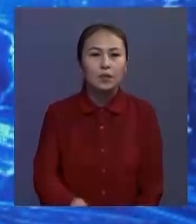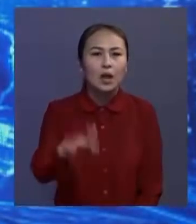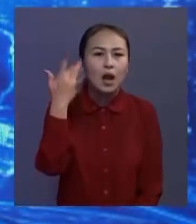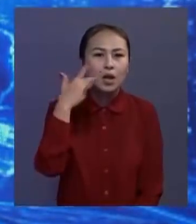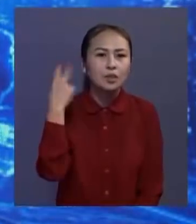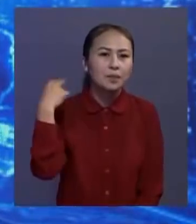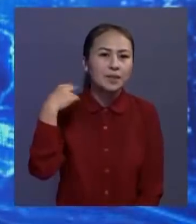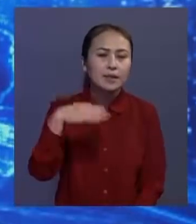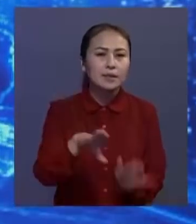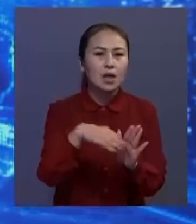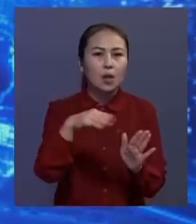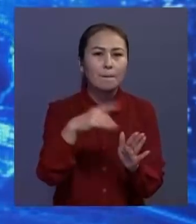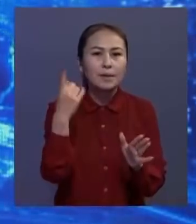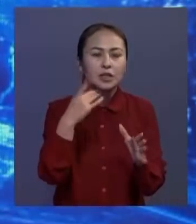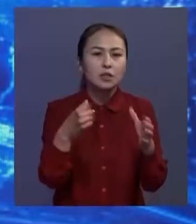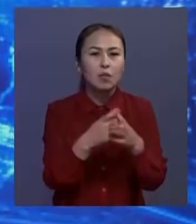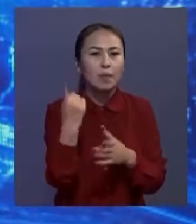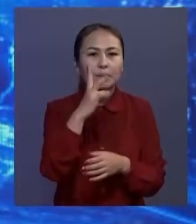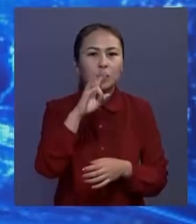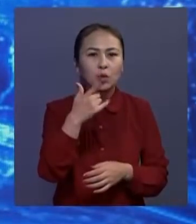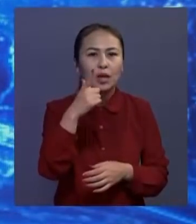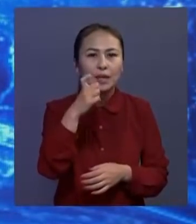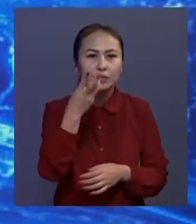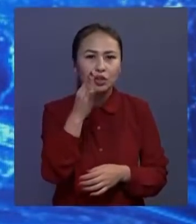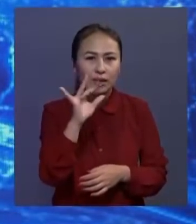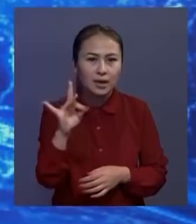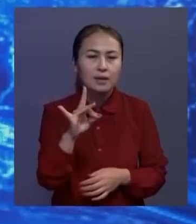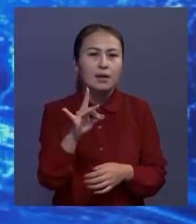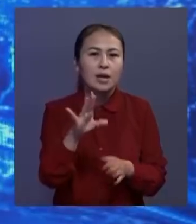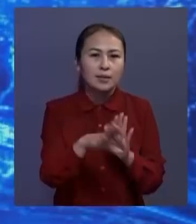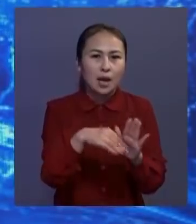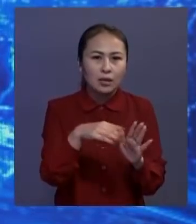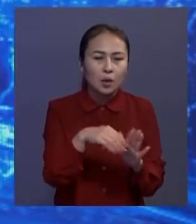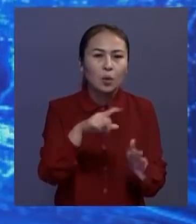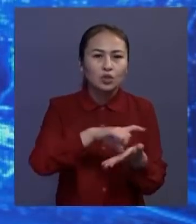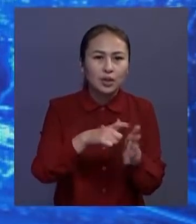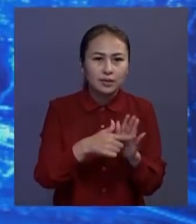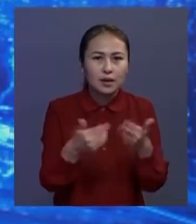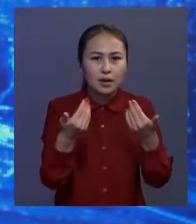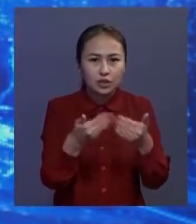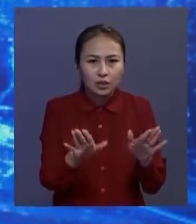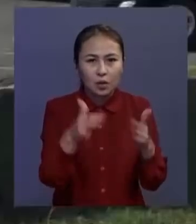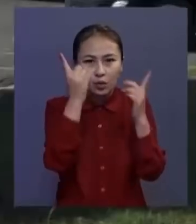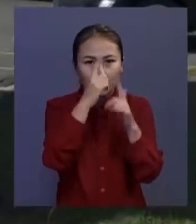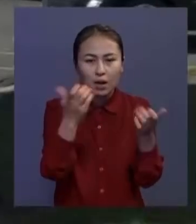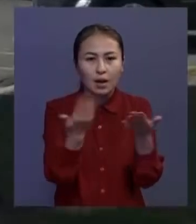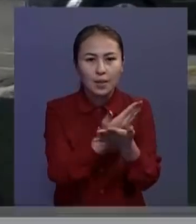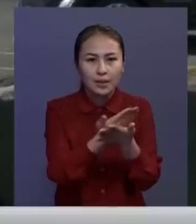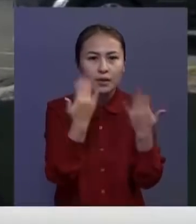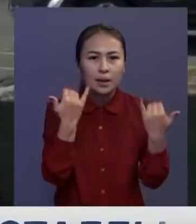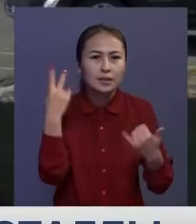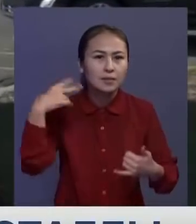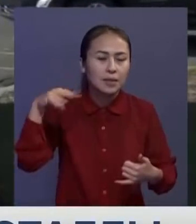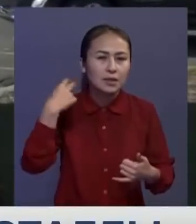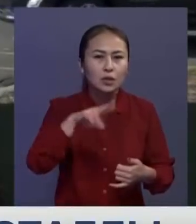Ақшыта президенттік сайлау басталды. Бірінші болып, Нью Геймшер ұштатындағы сайлау үтчі әскелер ашылған жергілікті бағы өкілдердің хабарлауынша қадырғы